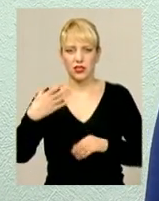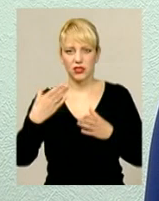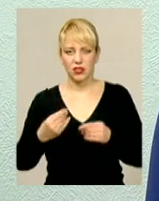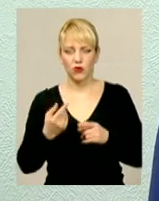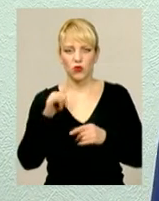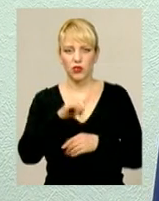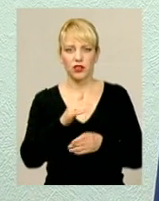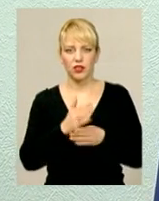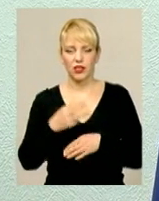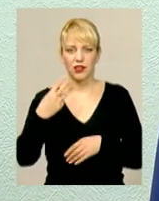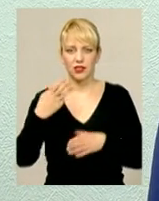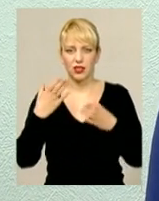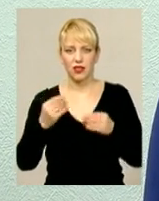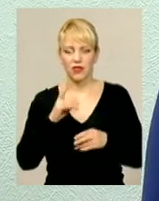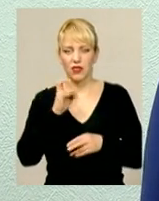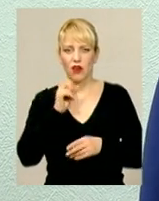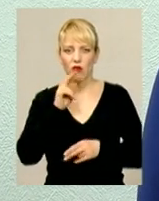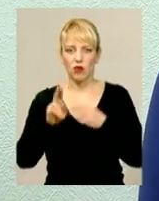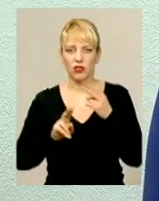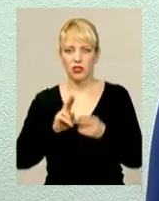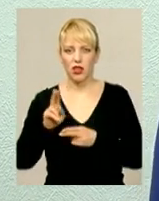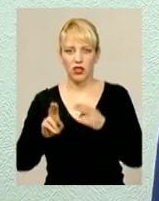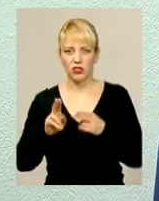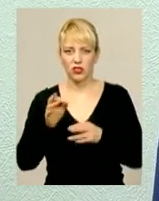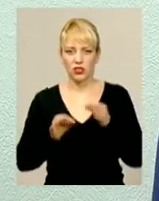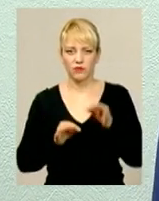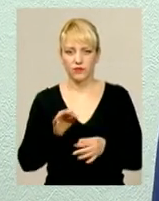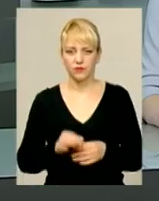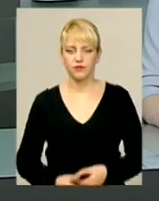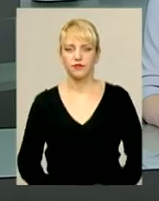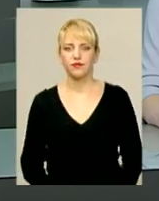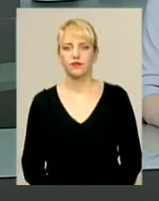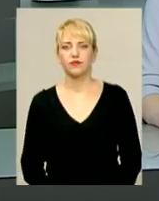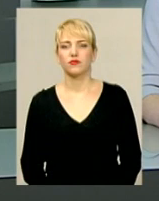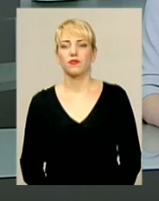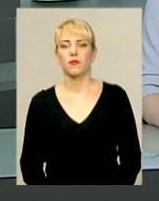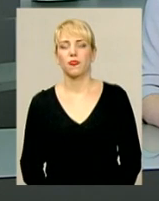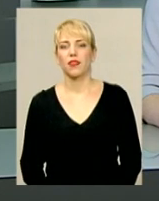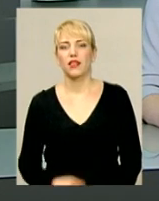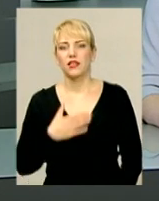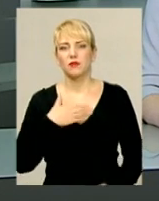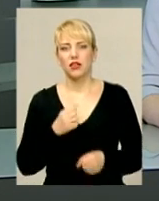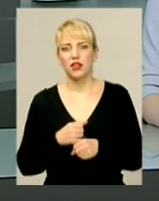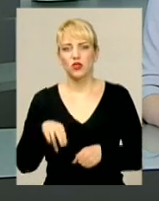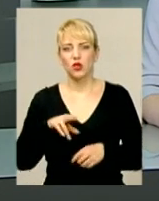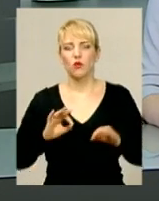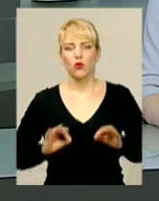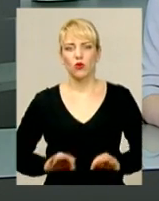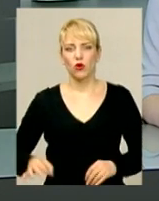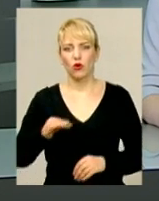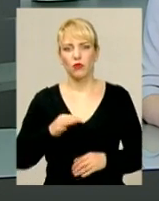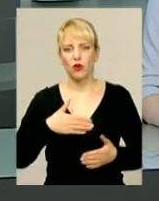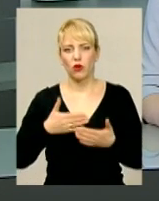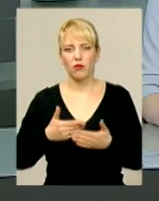законодавства, на оскарження вироку суду в апеляційному порядку. З претензіями до прокурора області.